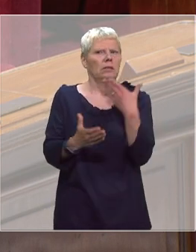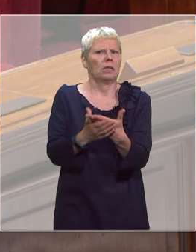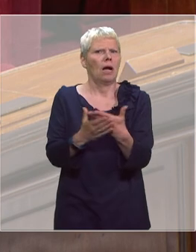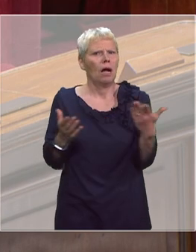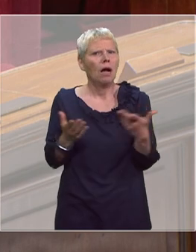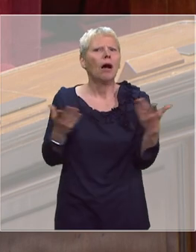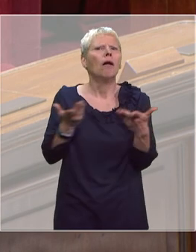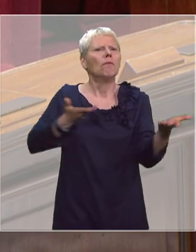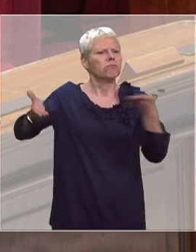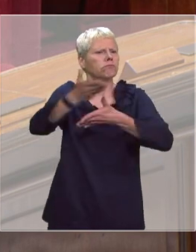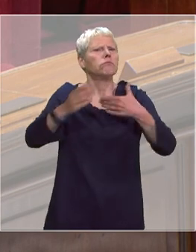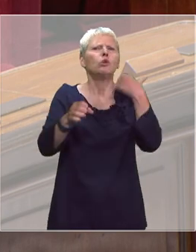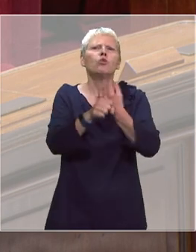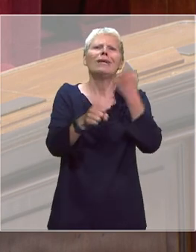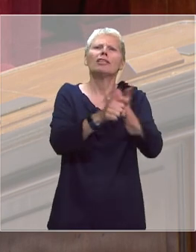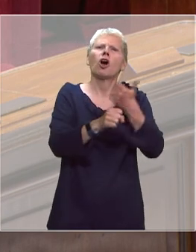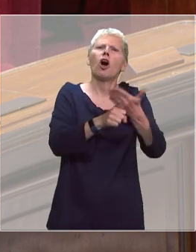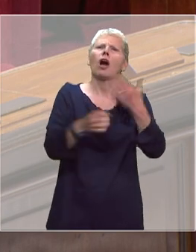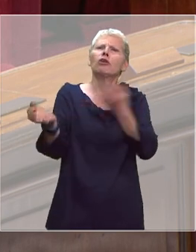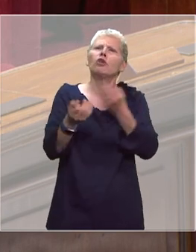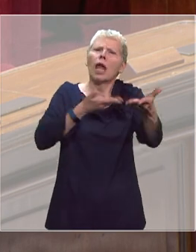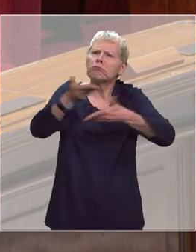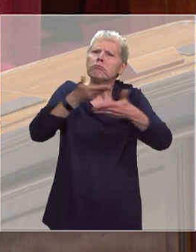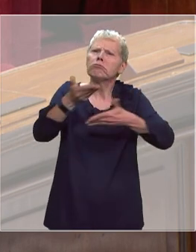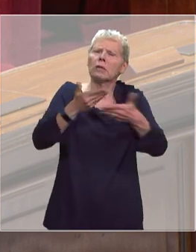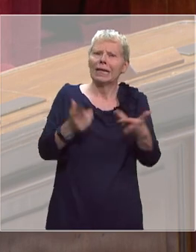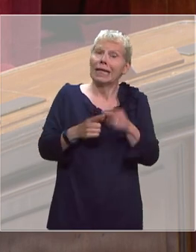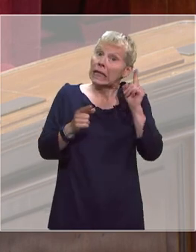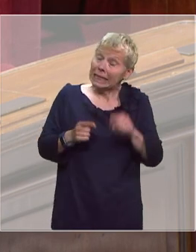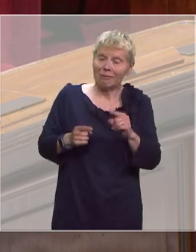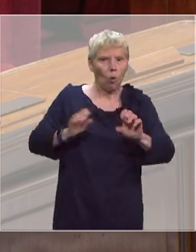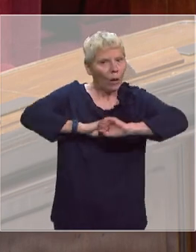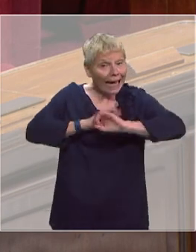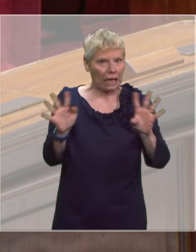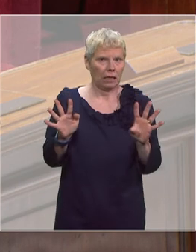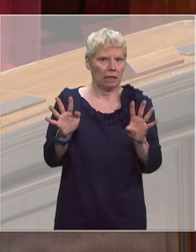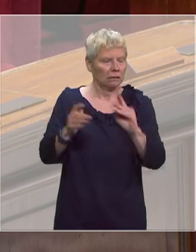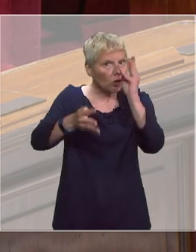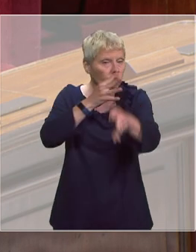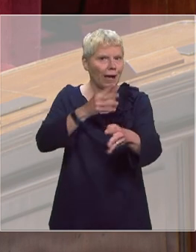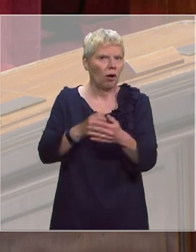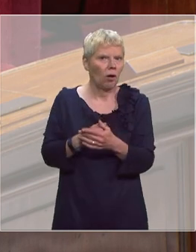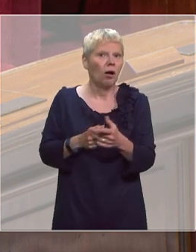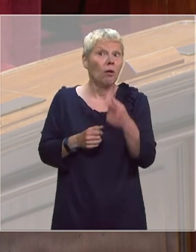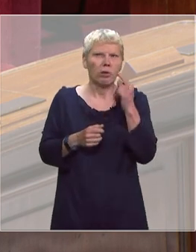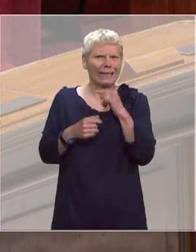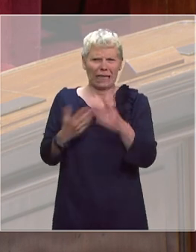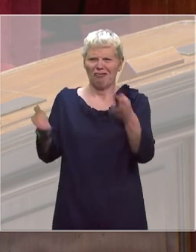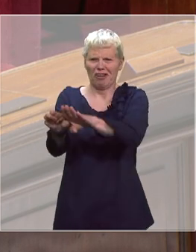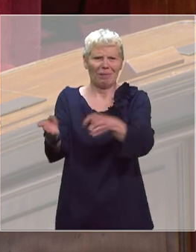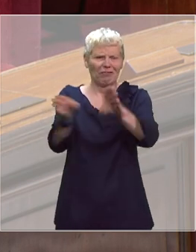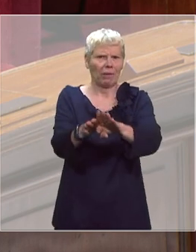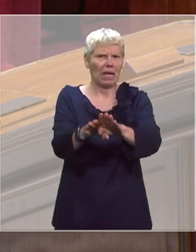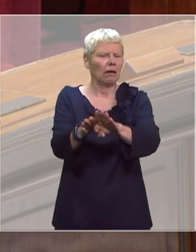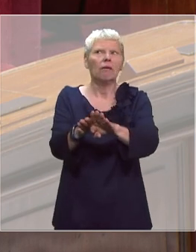ces échanges que nous avons chaque année à la même époque se fassent de manière tout à fait transparente et claire on ne peut pas parler des fermetures quand on ne parle pas des